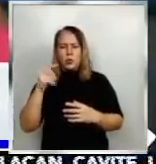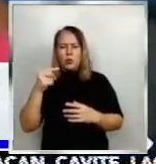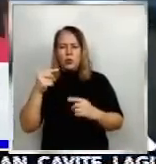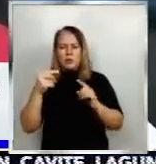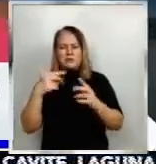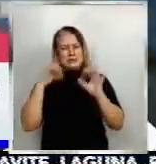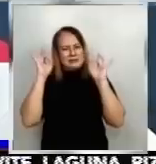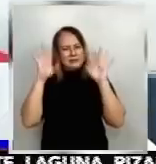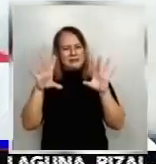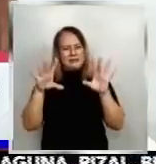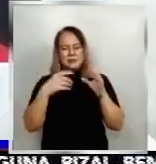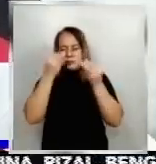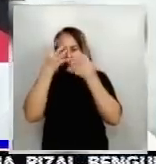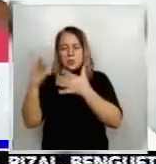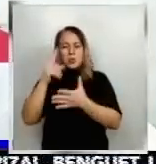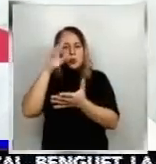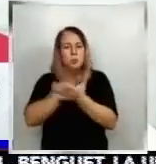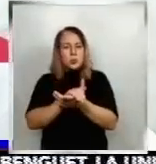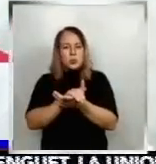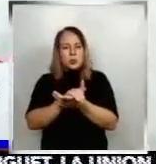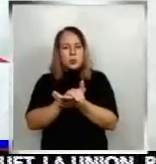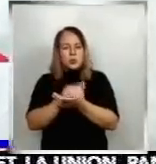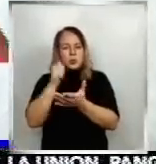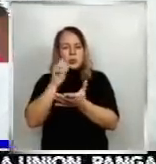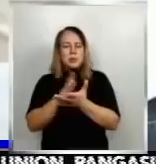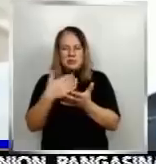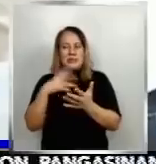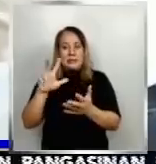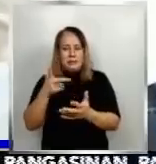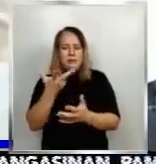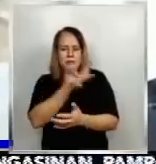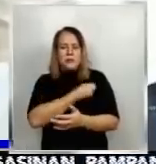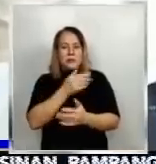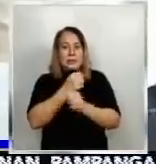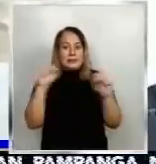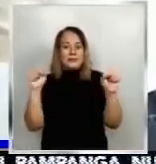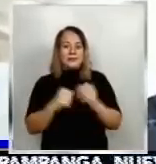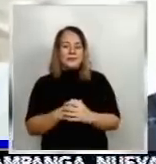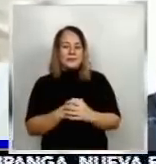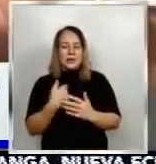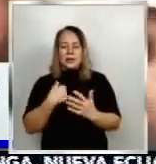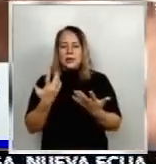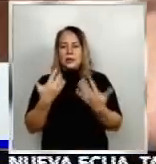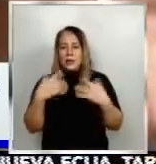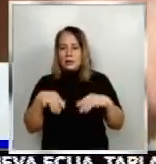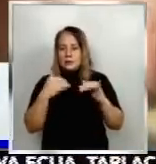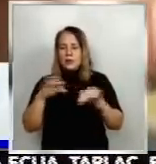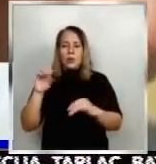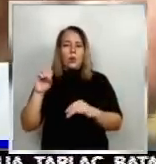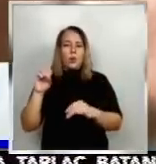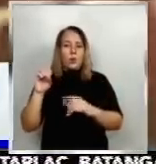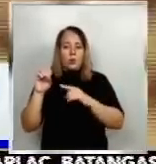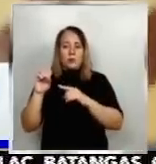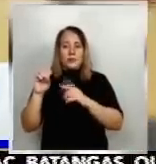kaya mga sis eh, paturok na tayo talaga para ligtas. Sa gitna na banta ng Omicron variant, pinag-aaralan